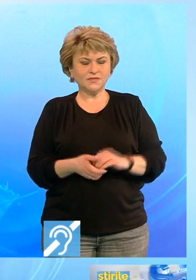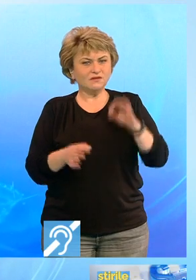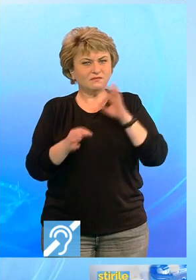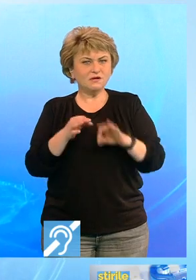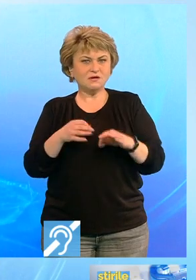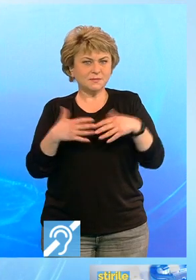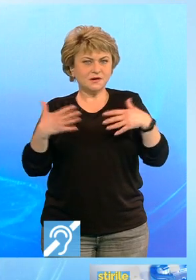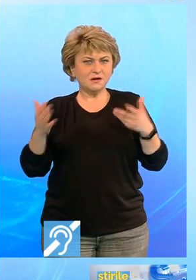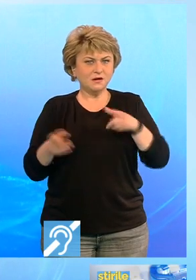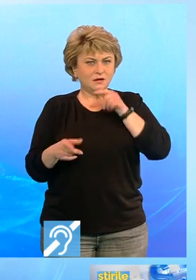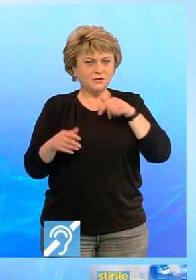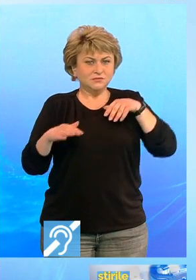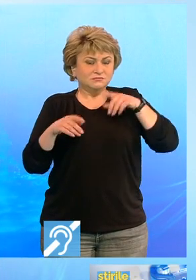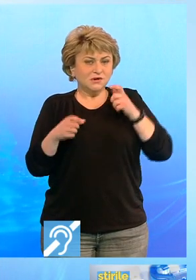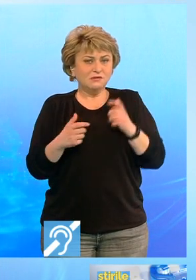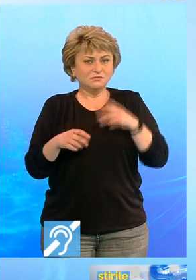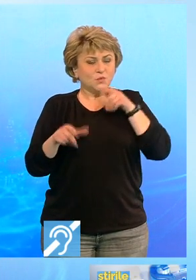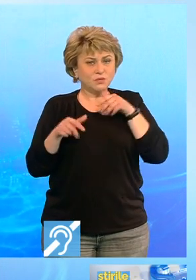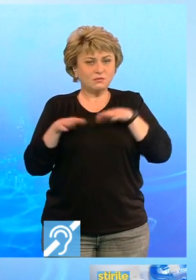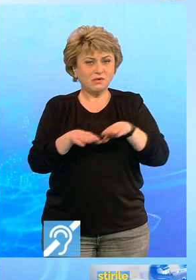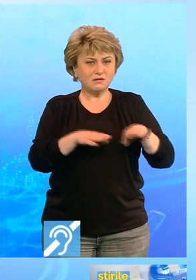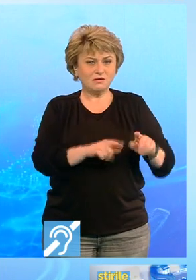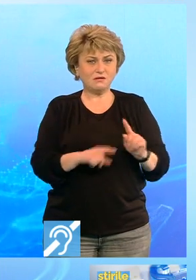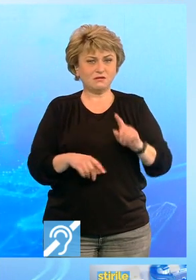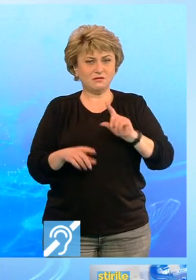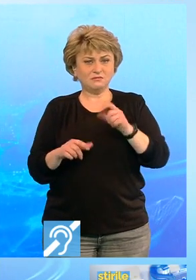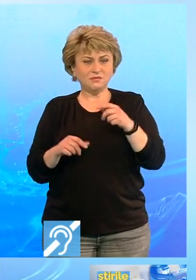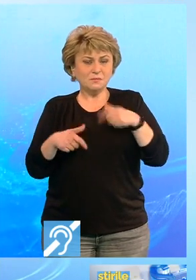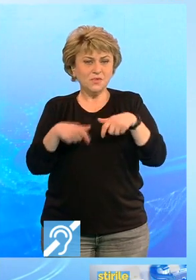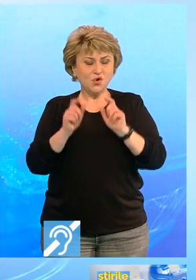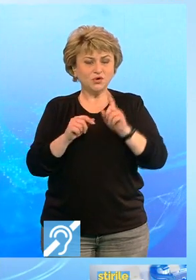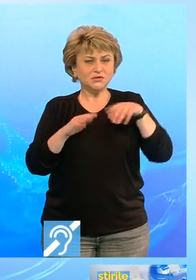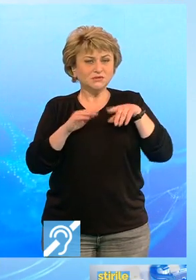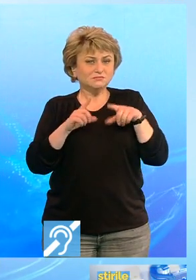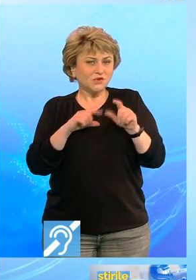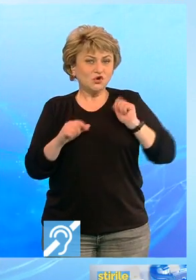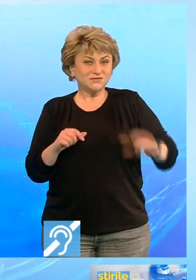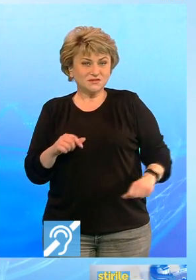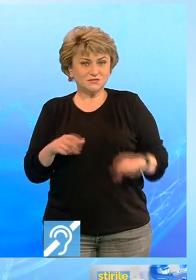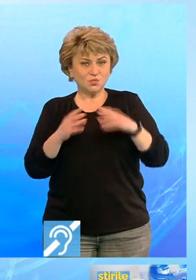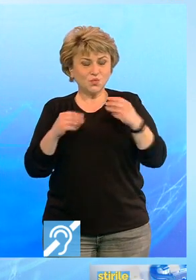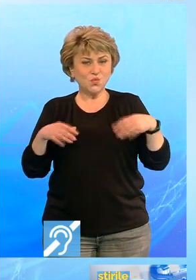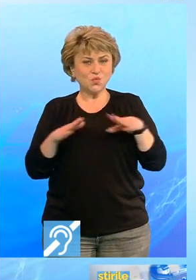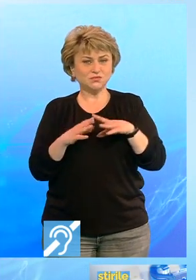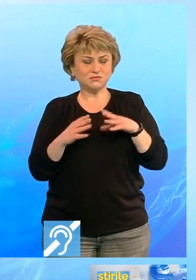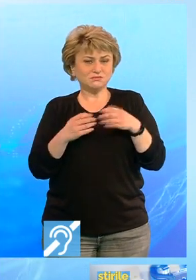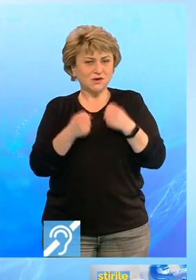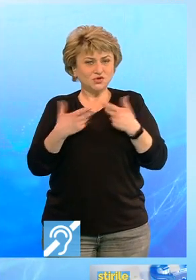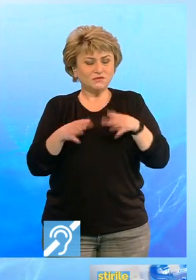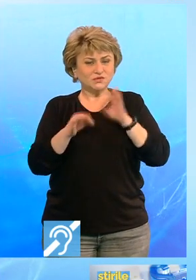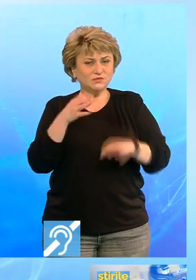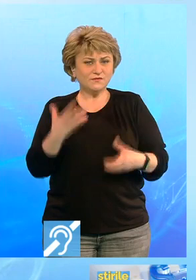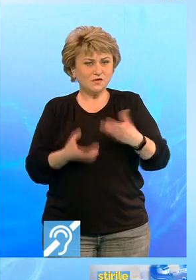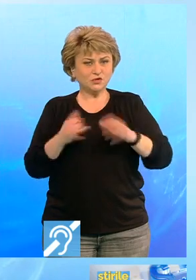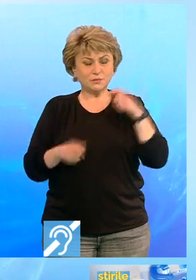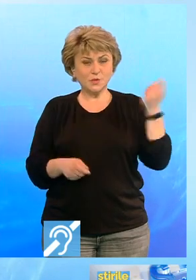Flăcări uriașe în parcarea subterană a unui bloc de la ieșirea din Constanța. Zeci de mașini s-au făcut scrum, iar fațada blocului a fost cuprinsă de flăcări. Pompieri